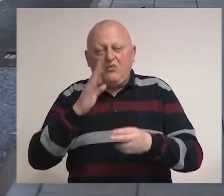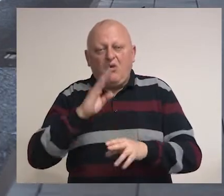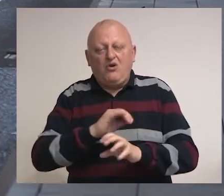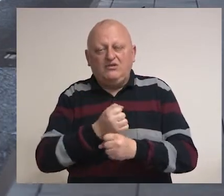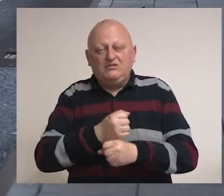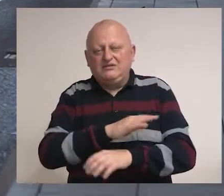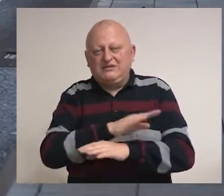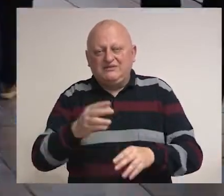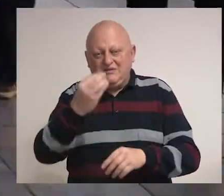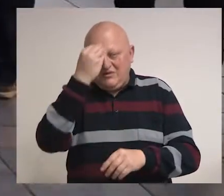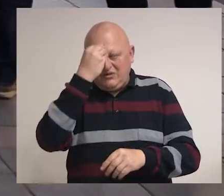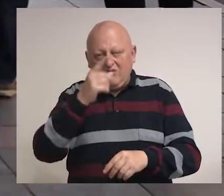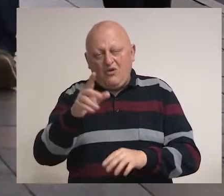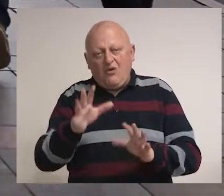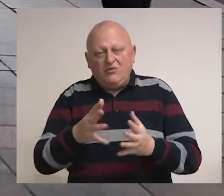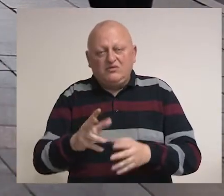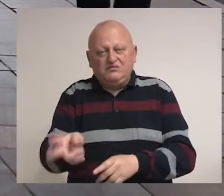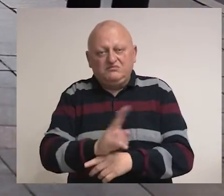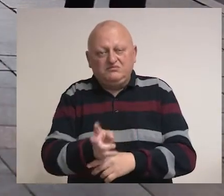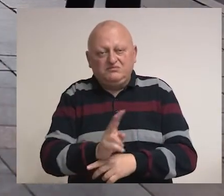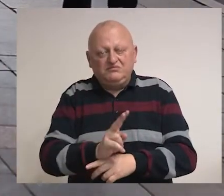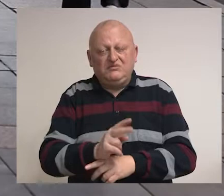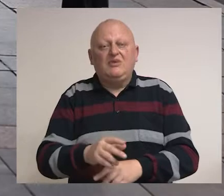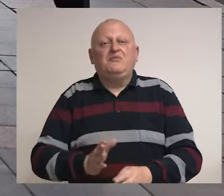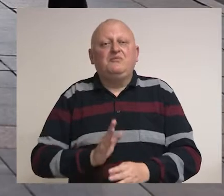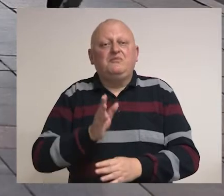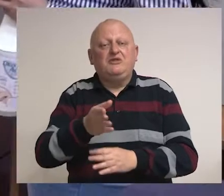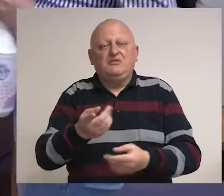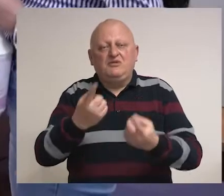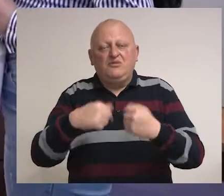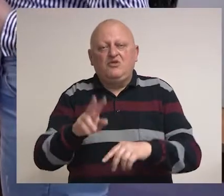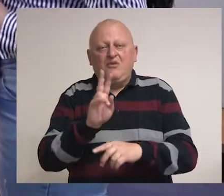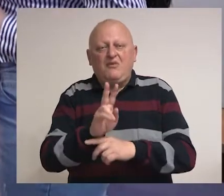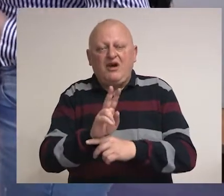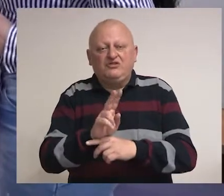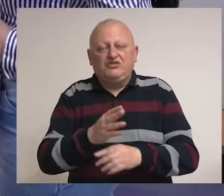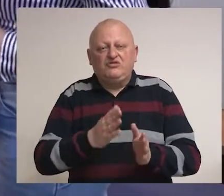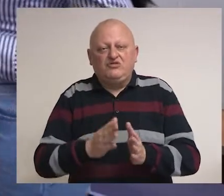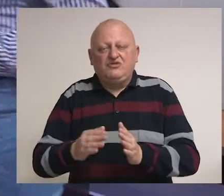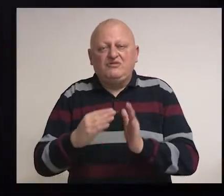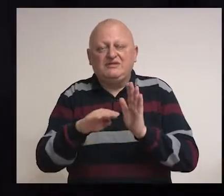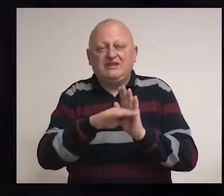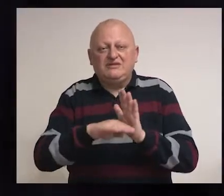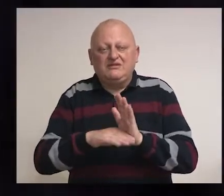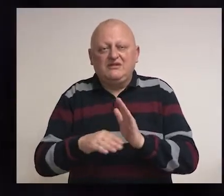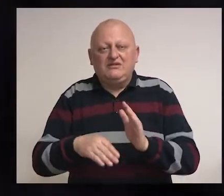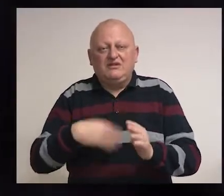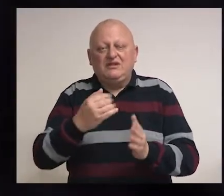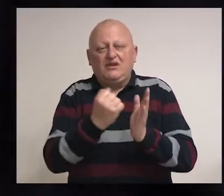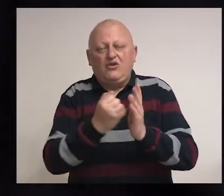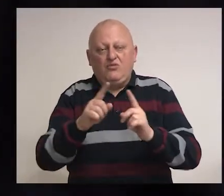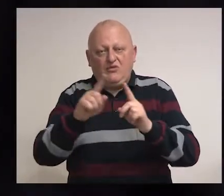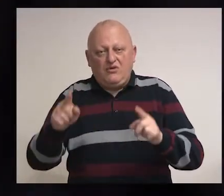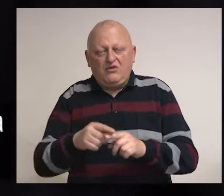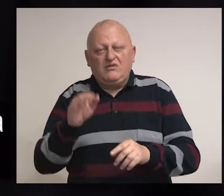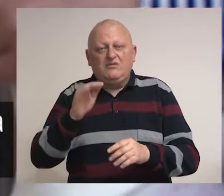komisija BiH svim saznanjima o eventualnim zloupotrebama pristupa sa posebnom pažnjom i, u skladu sa zakonom, nakon